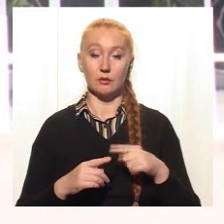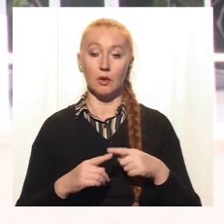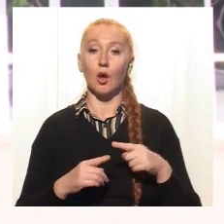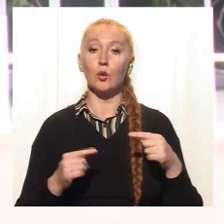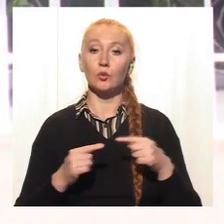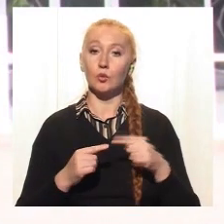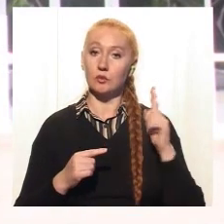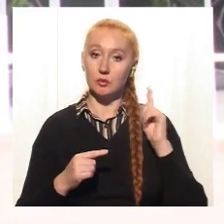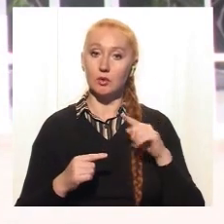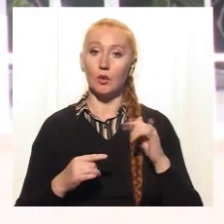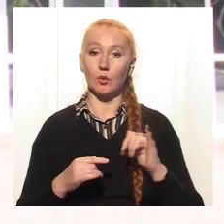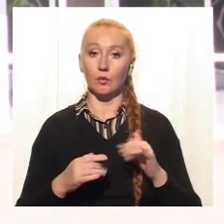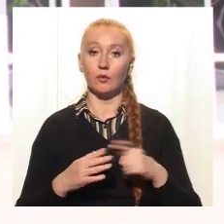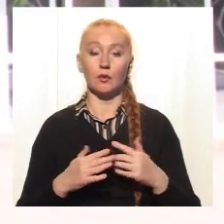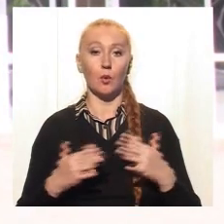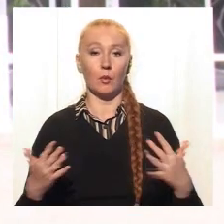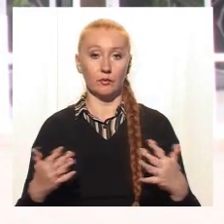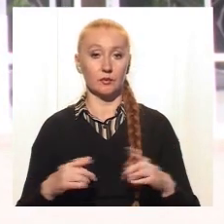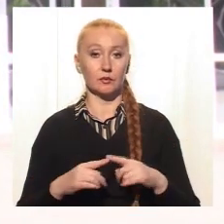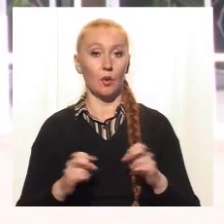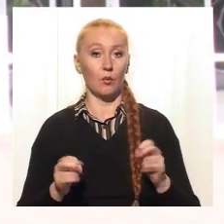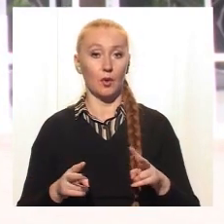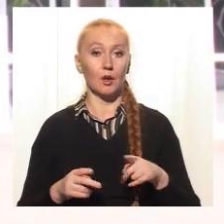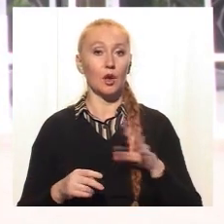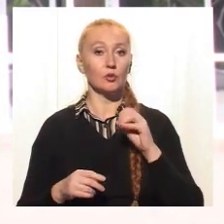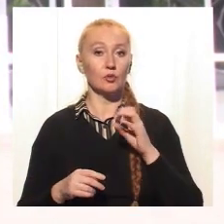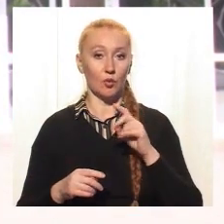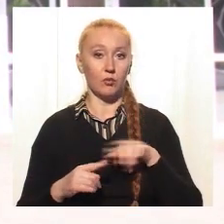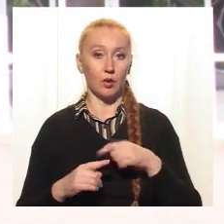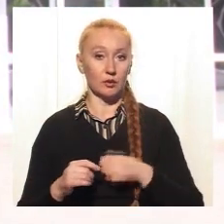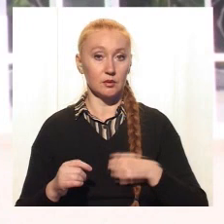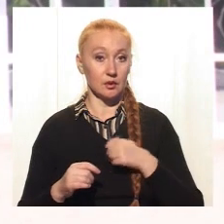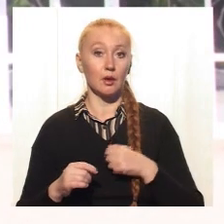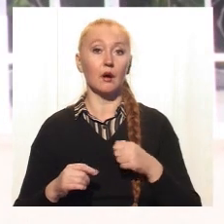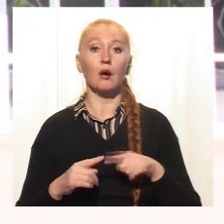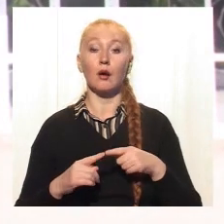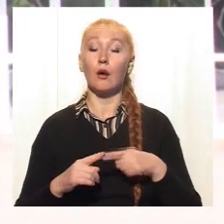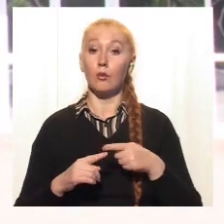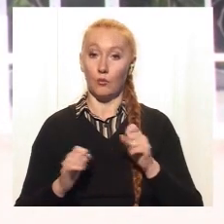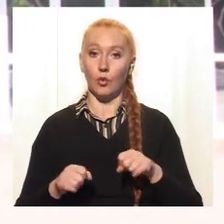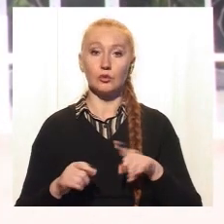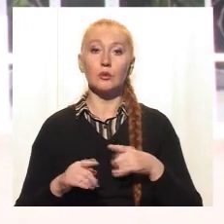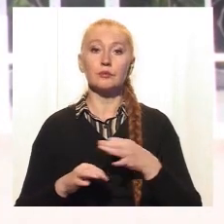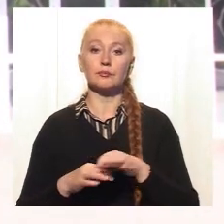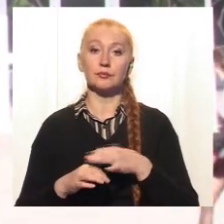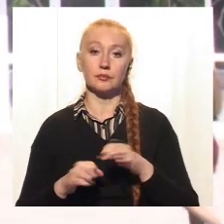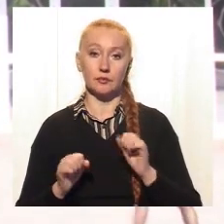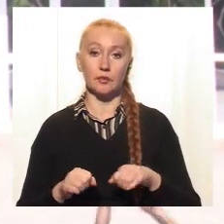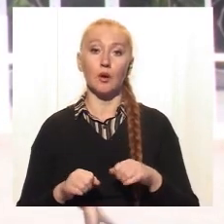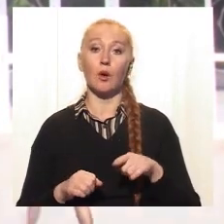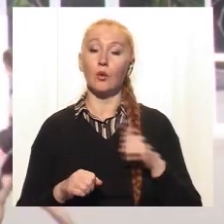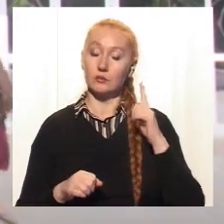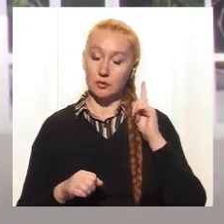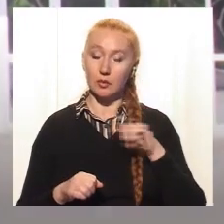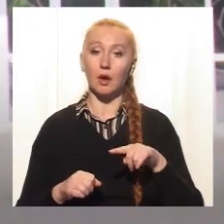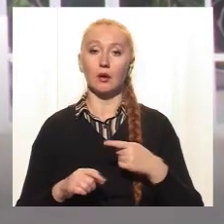усвідомлює, що в нього є джерело підвищення небезпеки – собака бійцівської породи. Він передбачає, що вона, в принципі, може щось причинити. Він